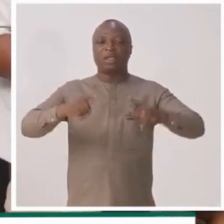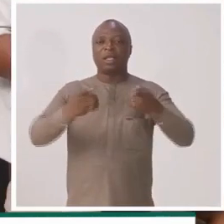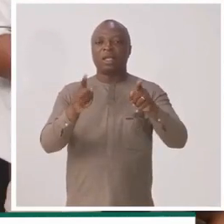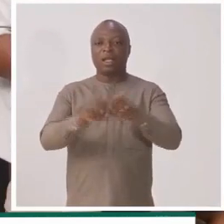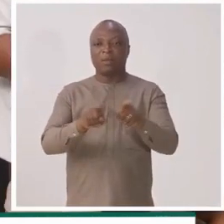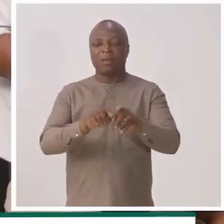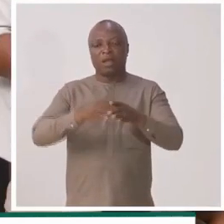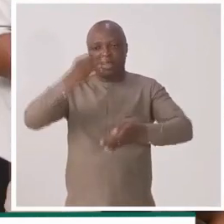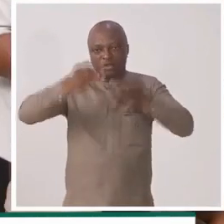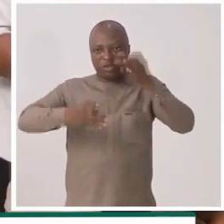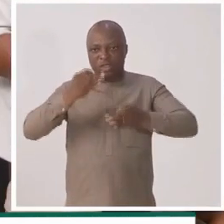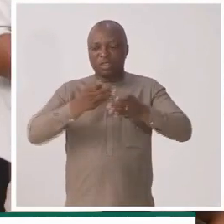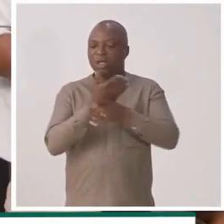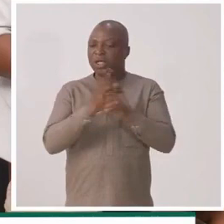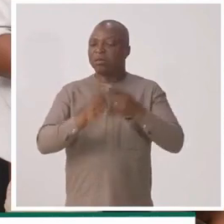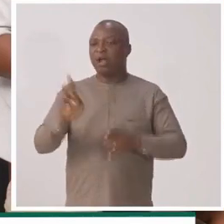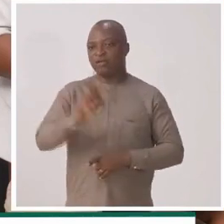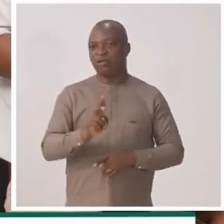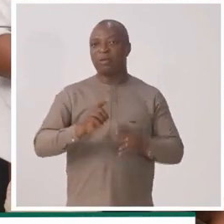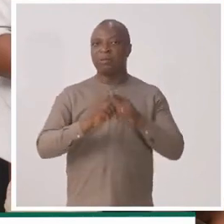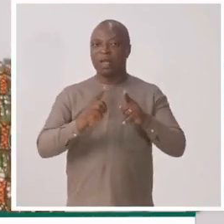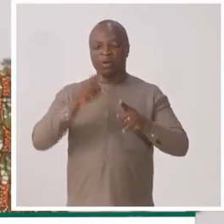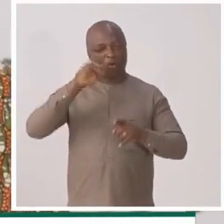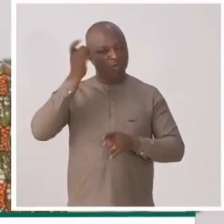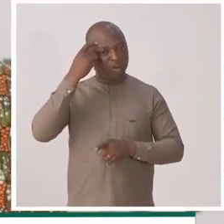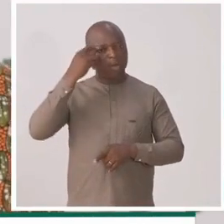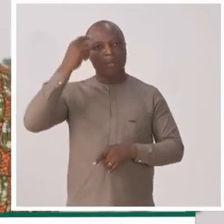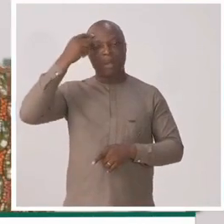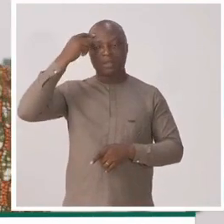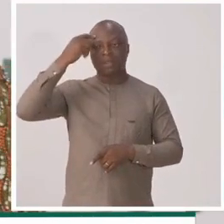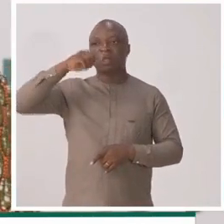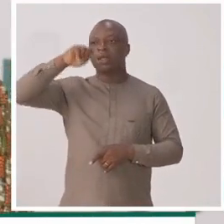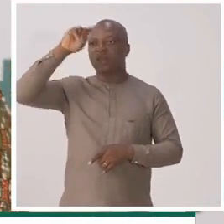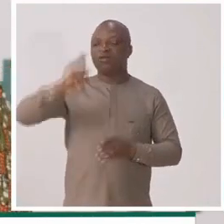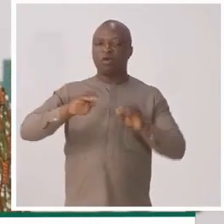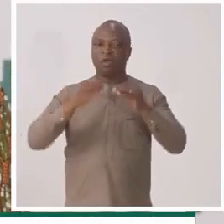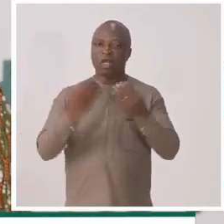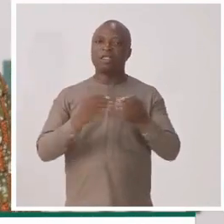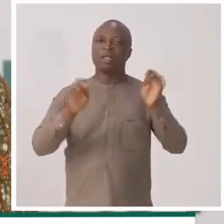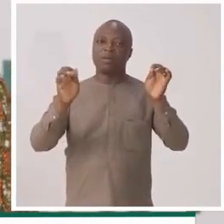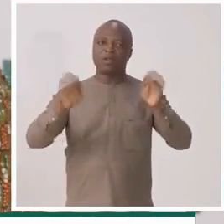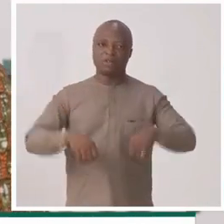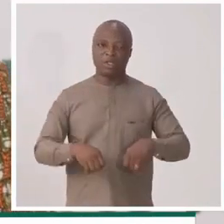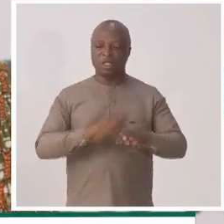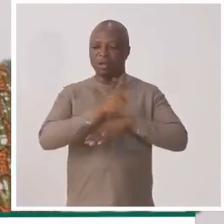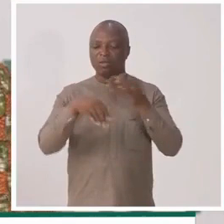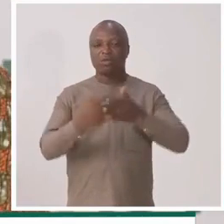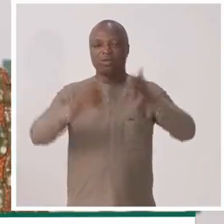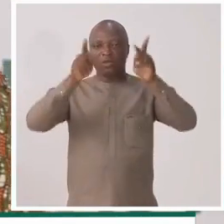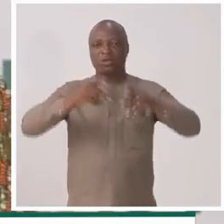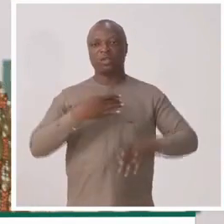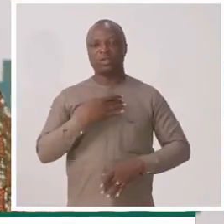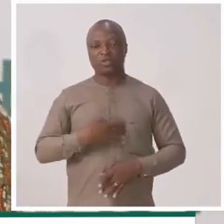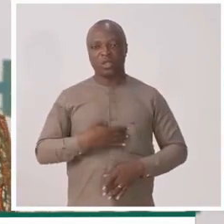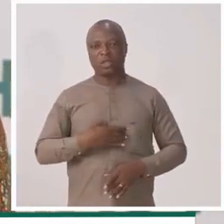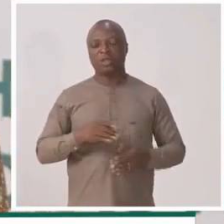d'aller quand même en justice, libre à vous. Mais le gouvernement pense qu'il faut organiser la possibilité pour toute